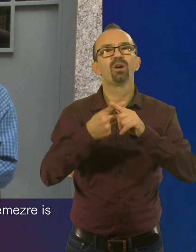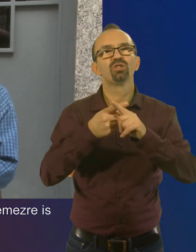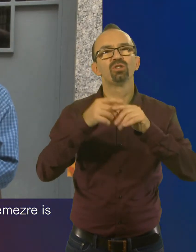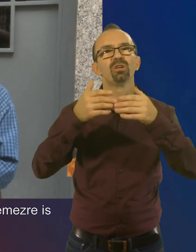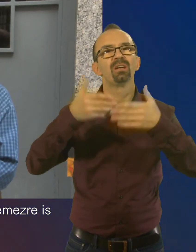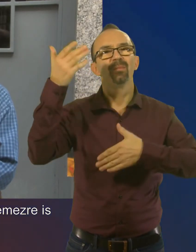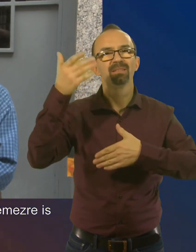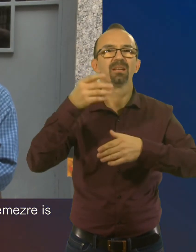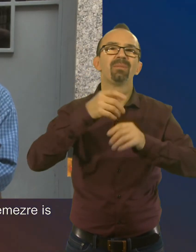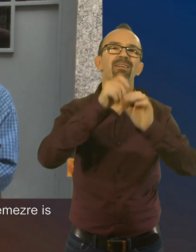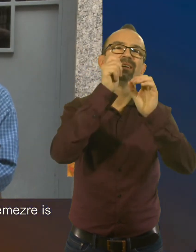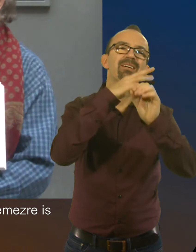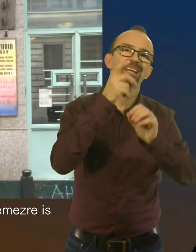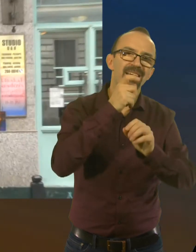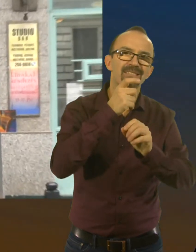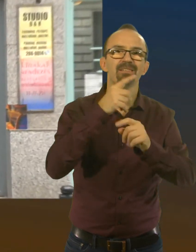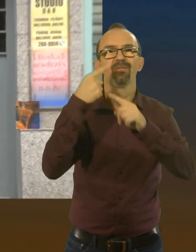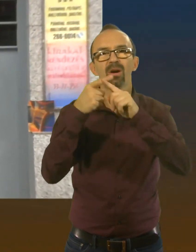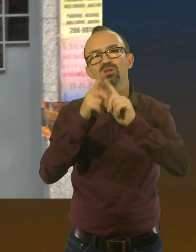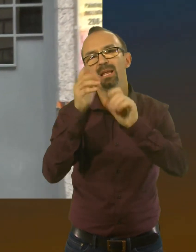mert a részkarcot lehet vaslemezre is csinálni.